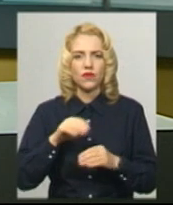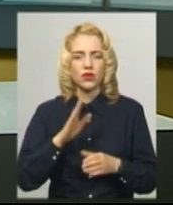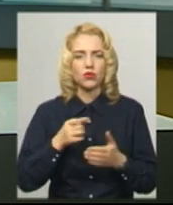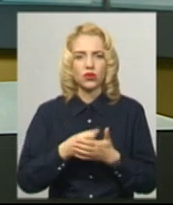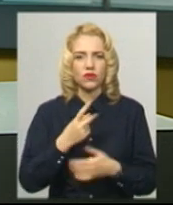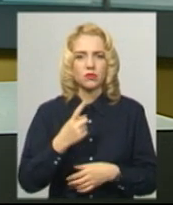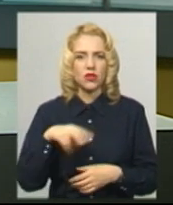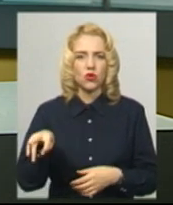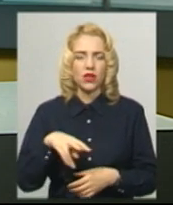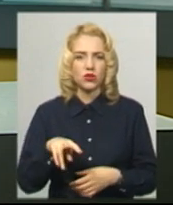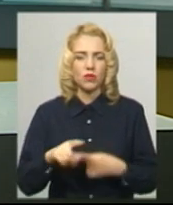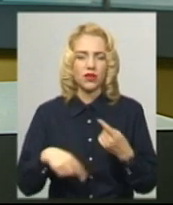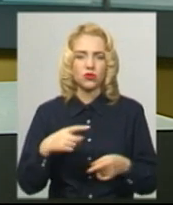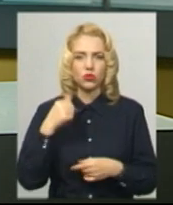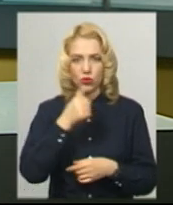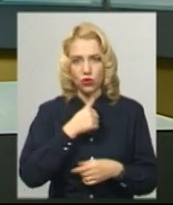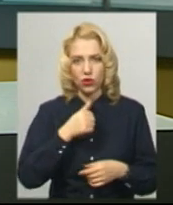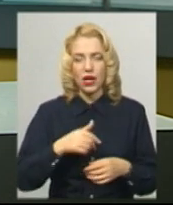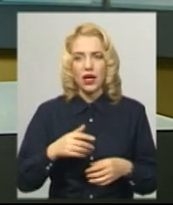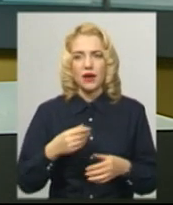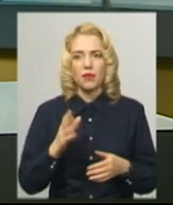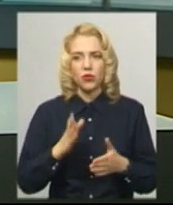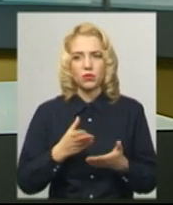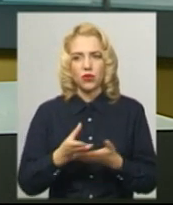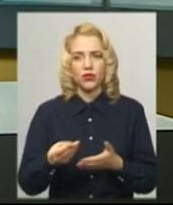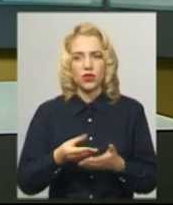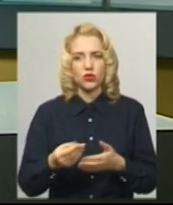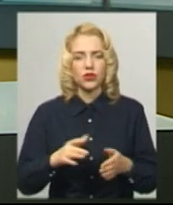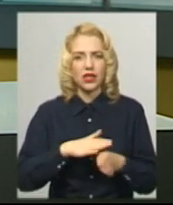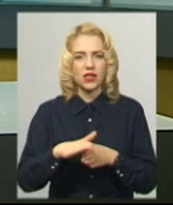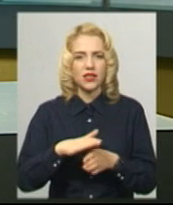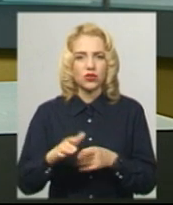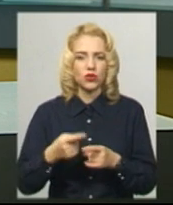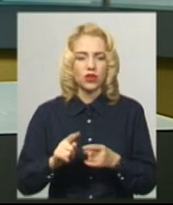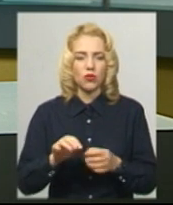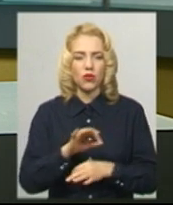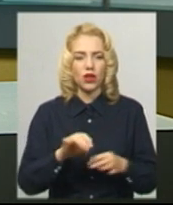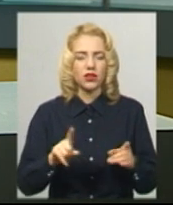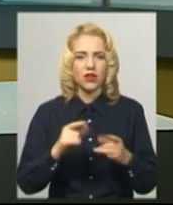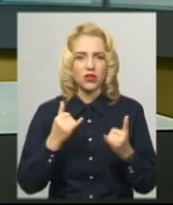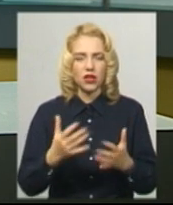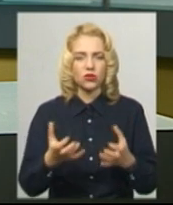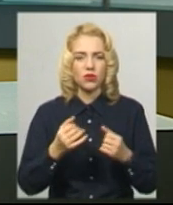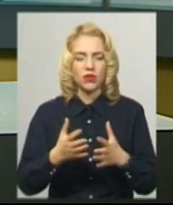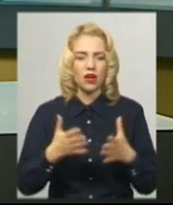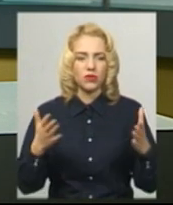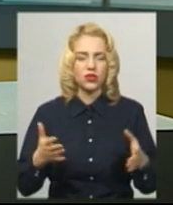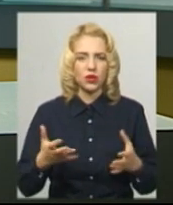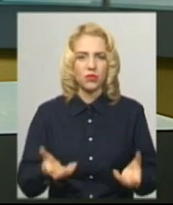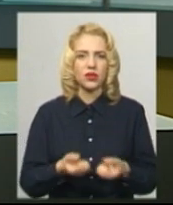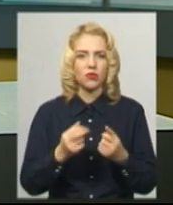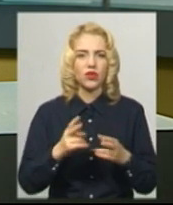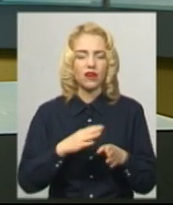листопада. Наступного року міська рада профінансує реалізацію тих проєктів, які зараз отримують найбільшу підтримку. Як